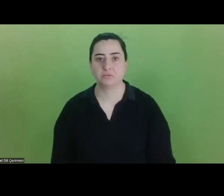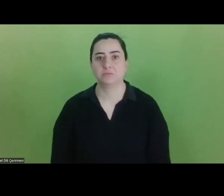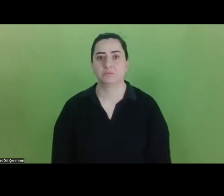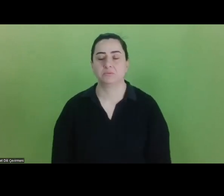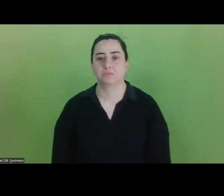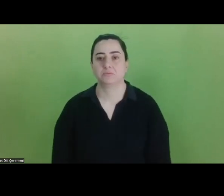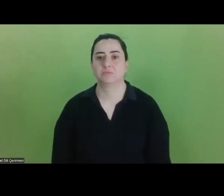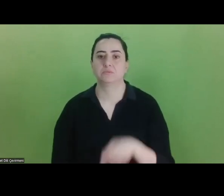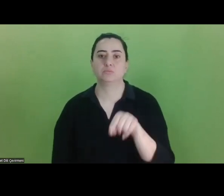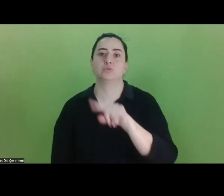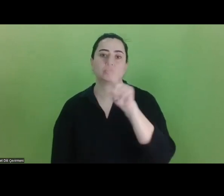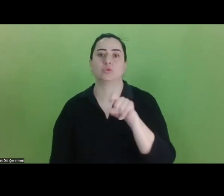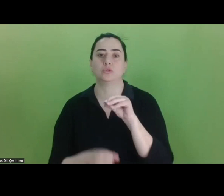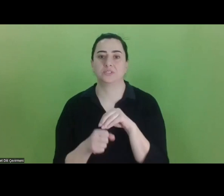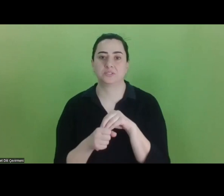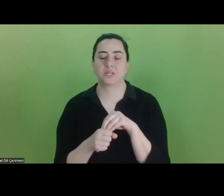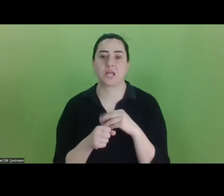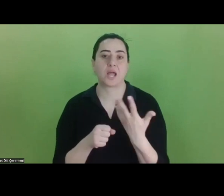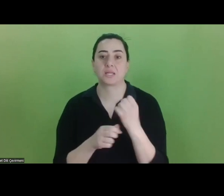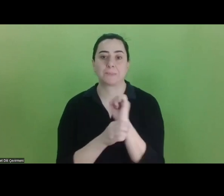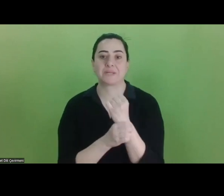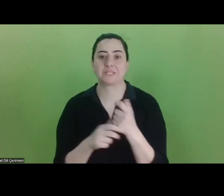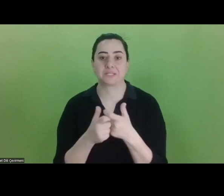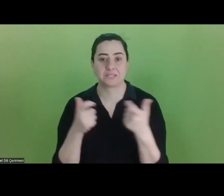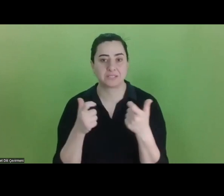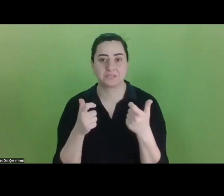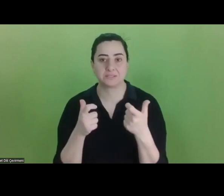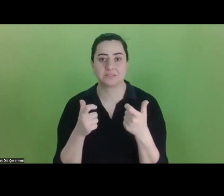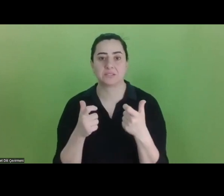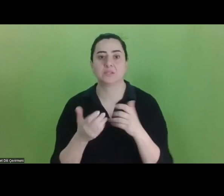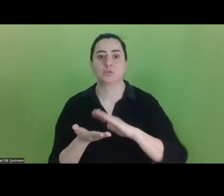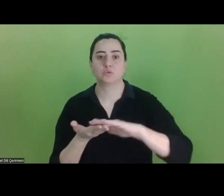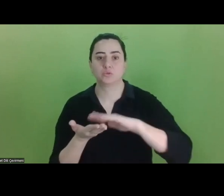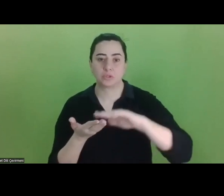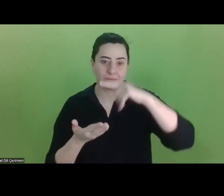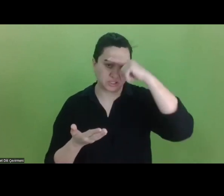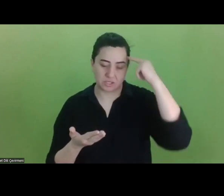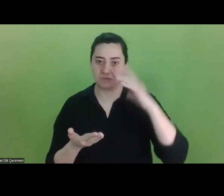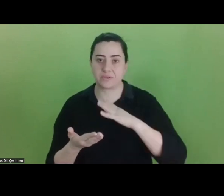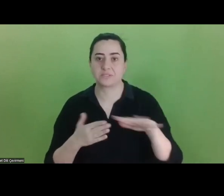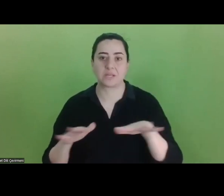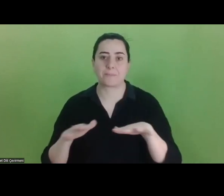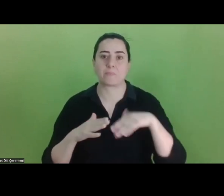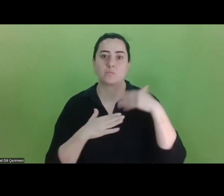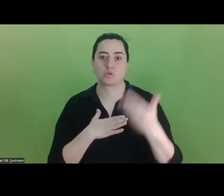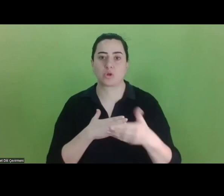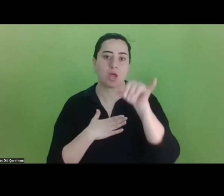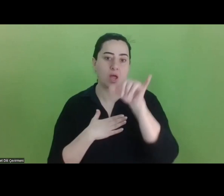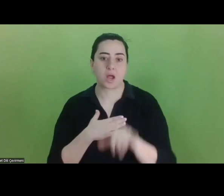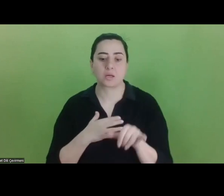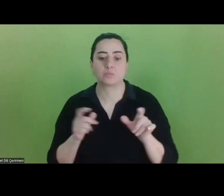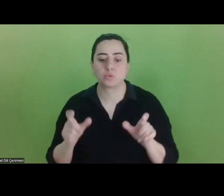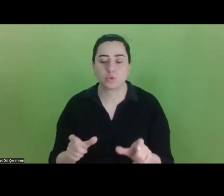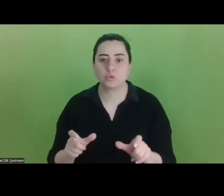Ve bu soru içerisinde hangi beceriyi geliştirirseniz toparlanma sürecinde, deprem sonrasında hakların korunup